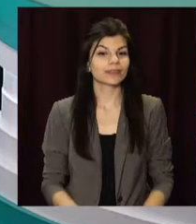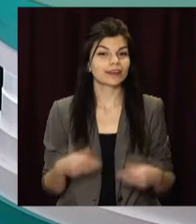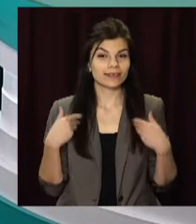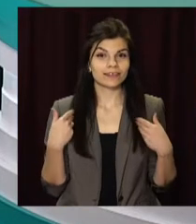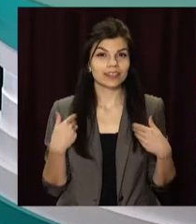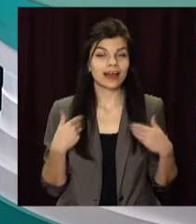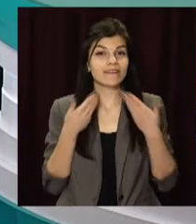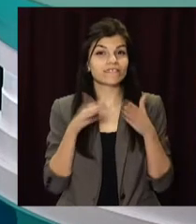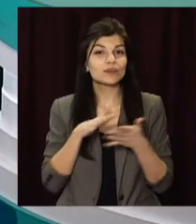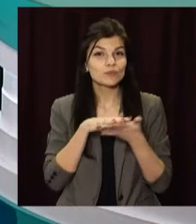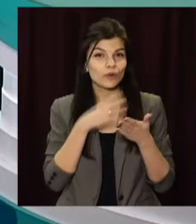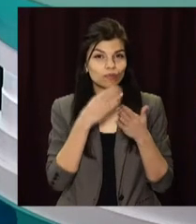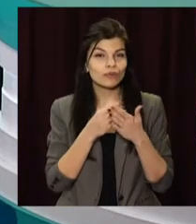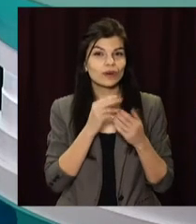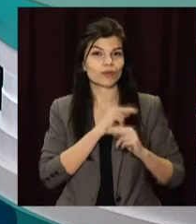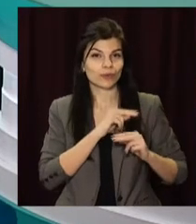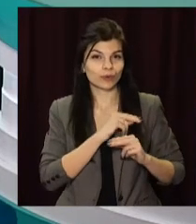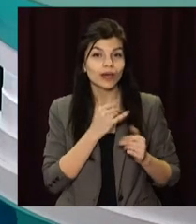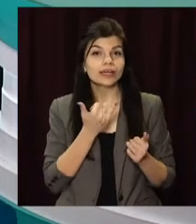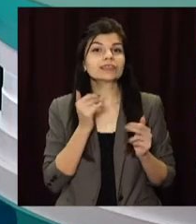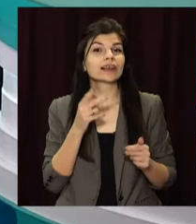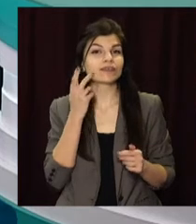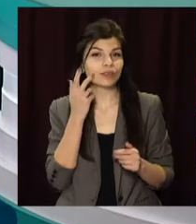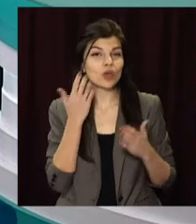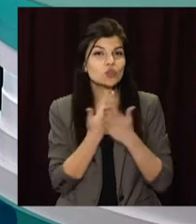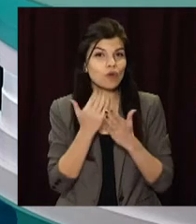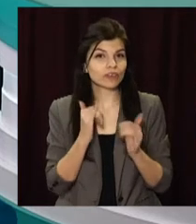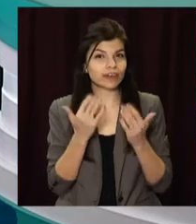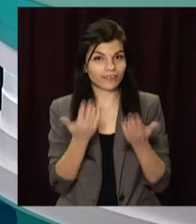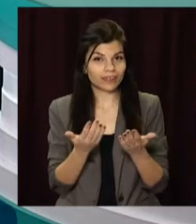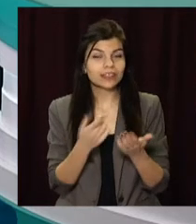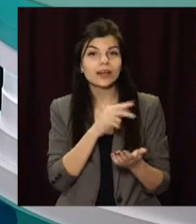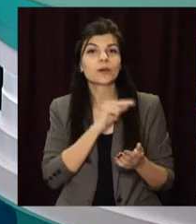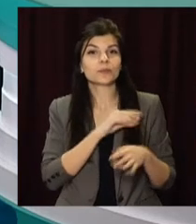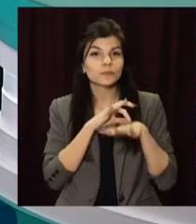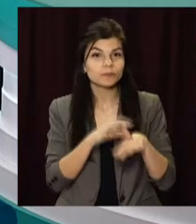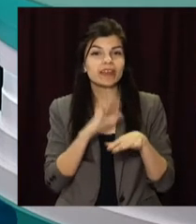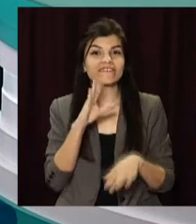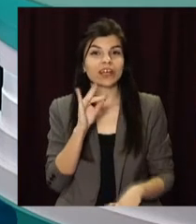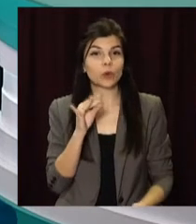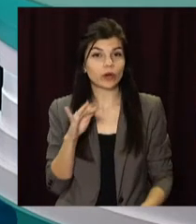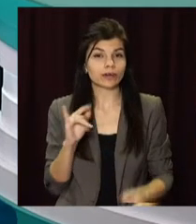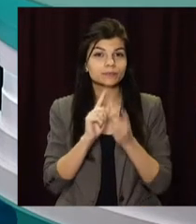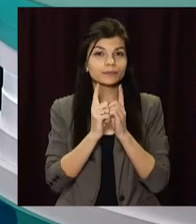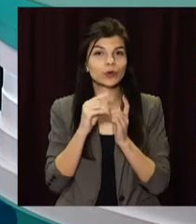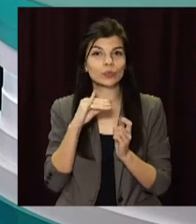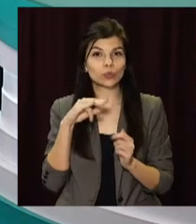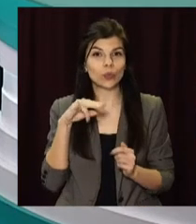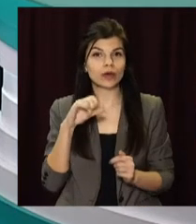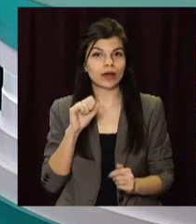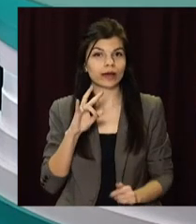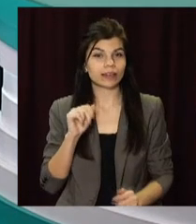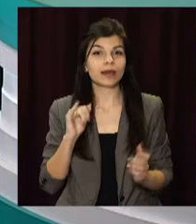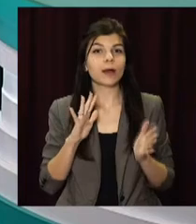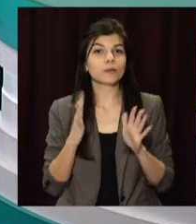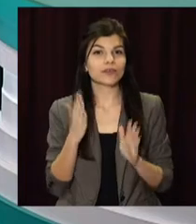Вітаю! Відкритий продовжує свою роботу і зараз, як завжди, для вас новини. В студії працюють Вікторія Вахрушна та сурдоперекладачка Юліана Пуговкіна.